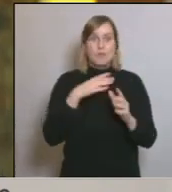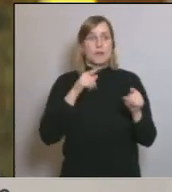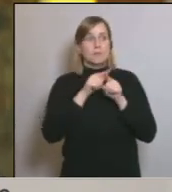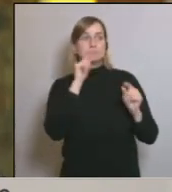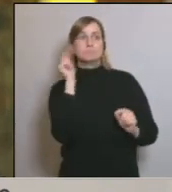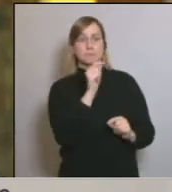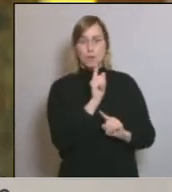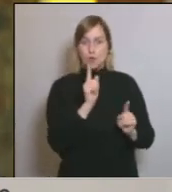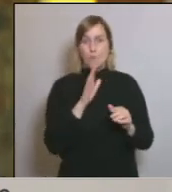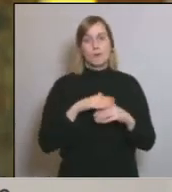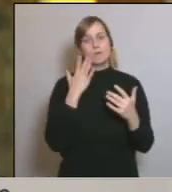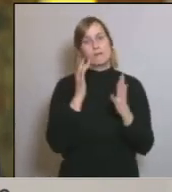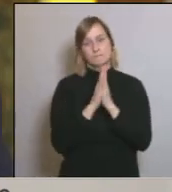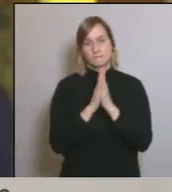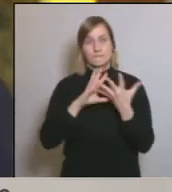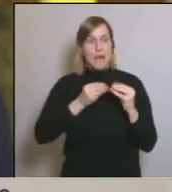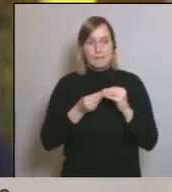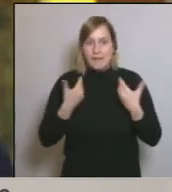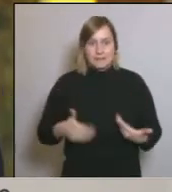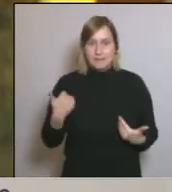però apliquem-ho ja. Apliquem-ho ja.